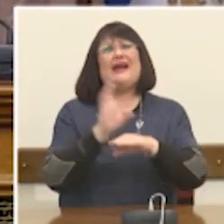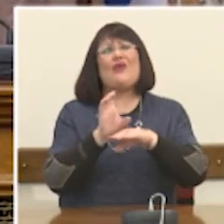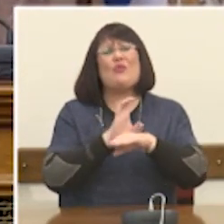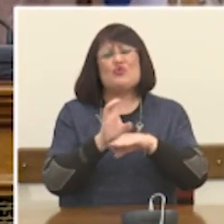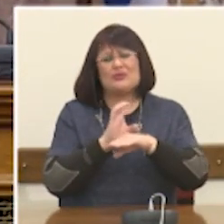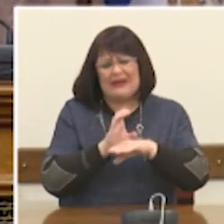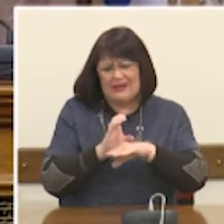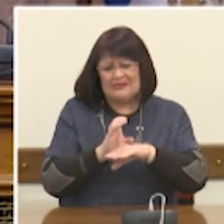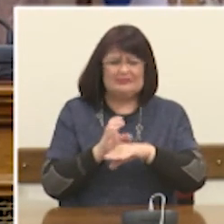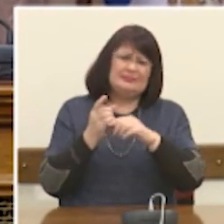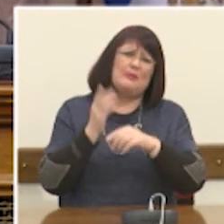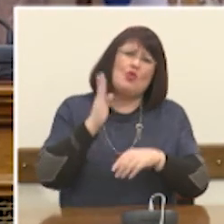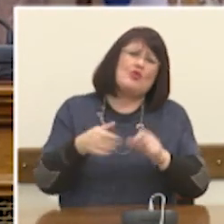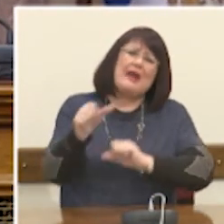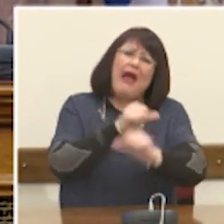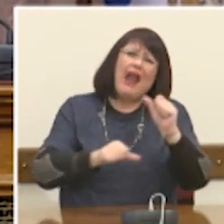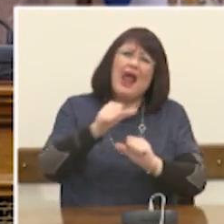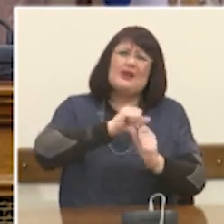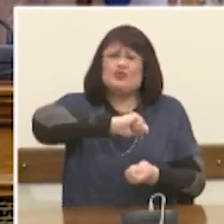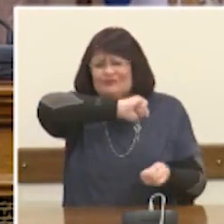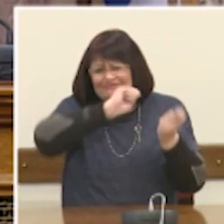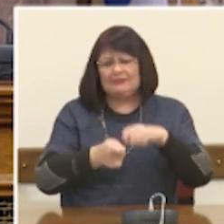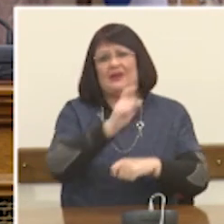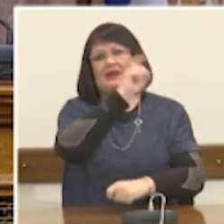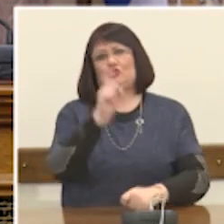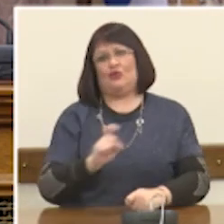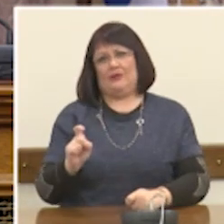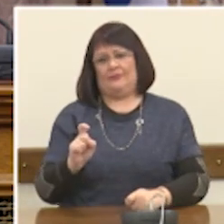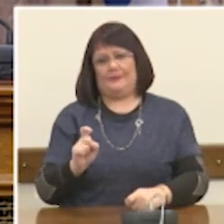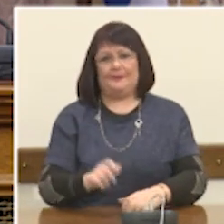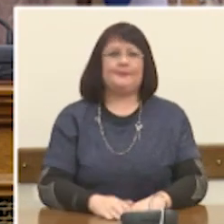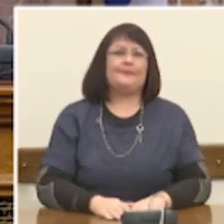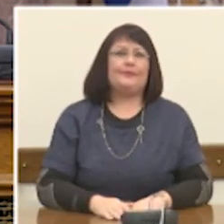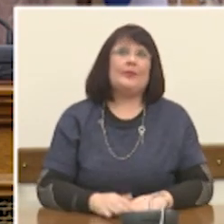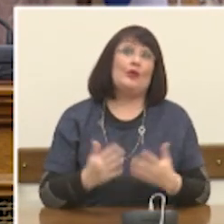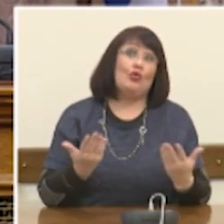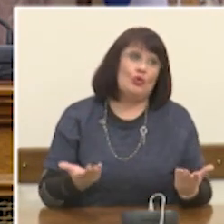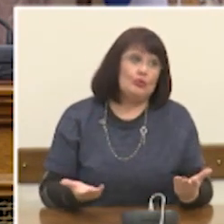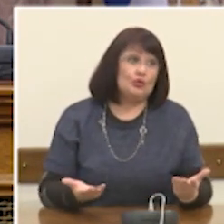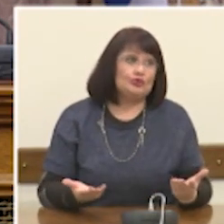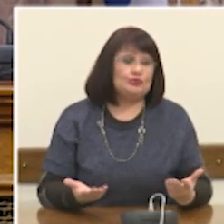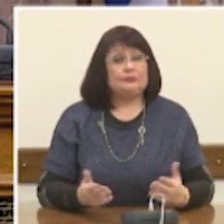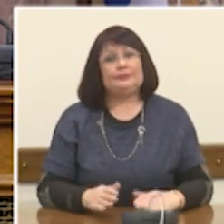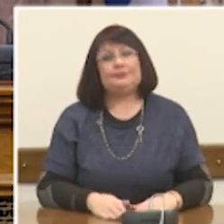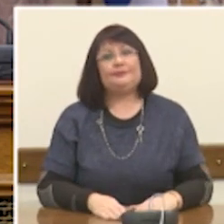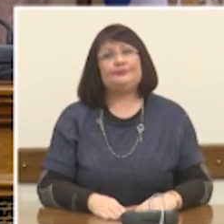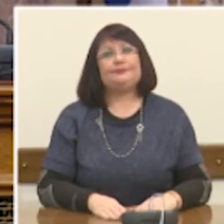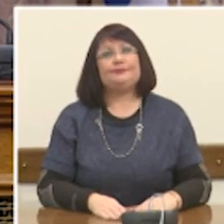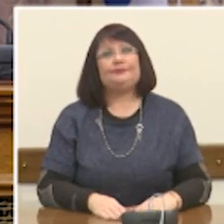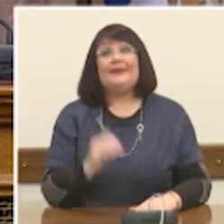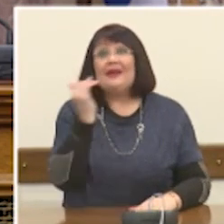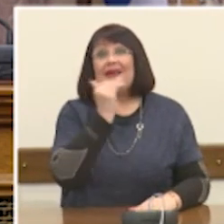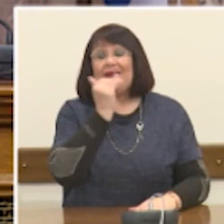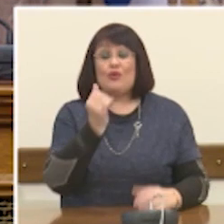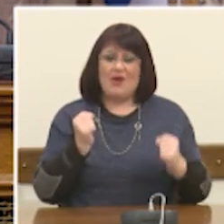θα αλλάξουν ριζικά τη ζωή μας. Όμως, όσο πιο γρήγορα και δυναμικά θα